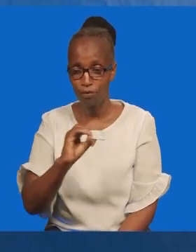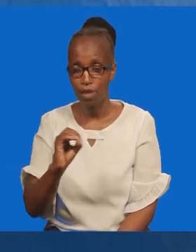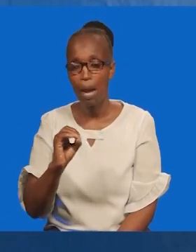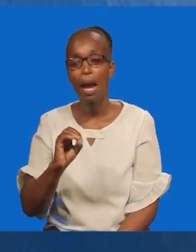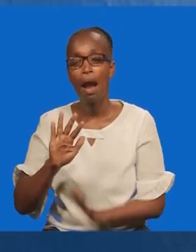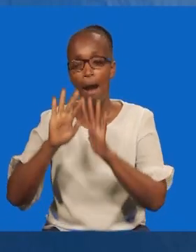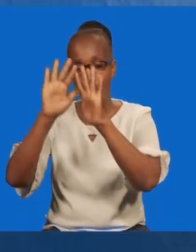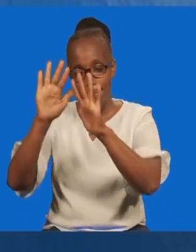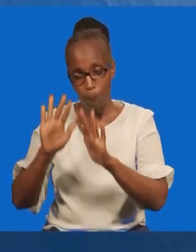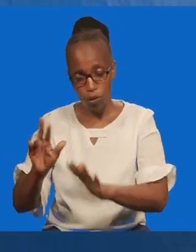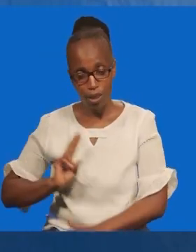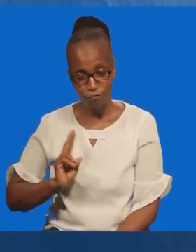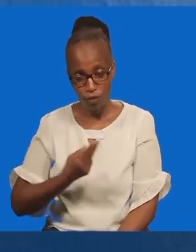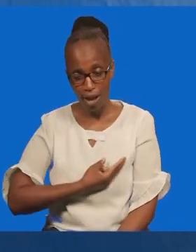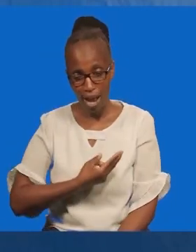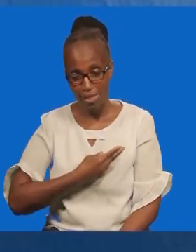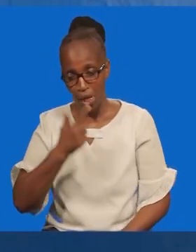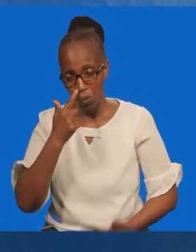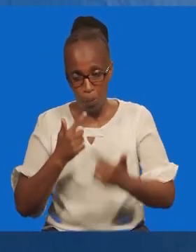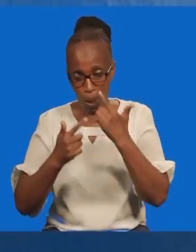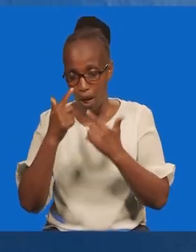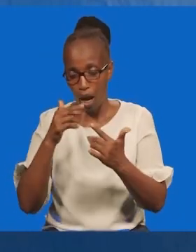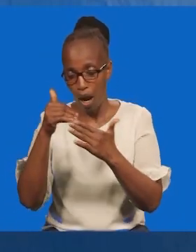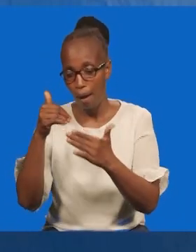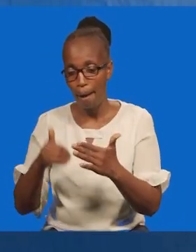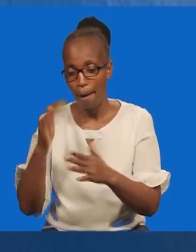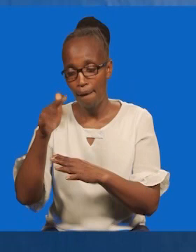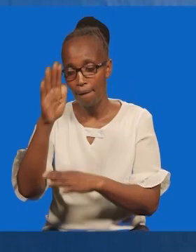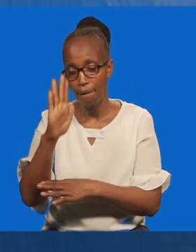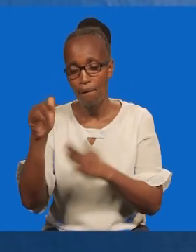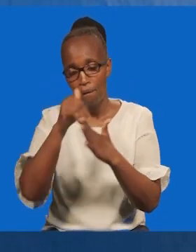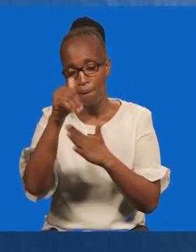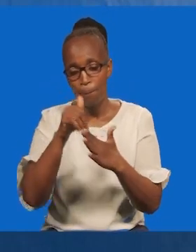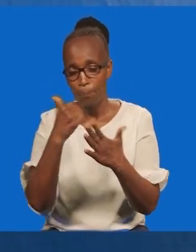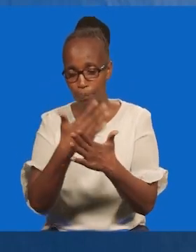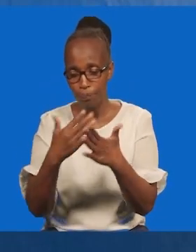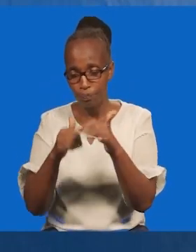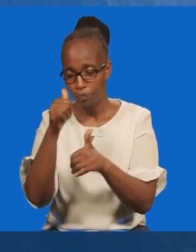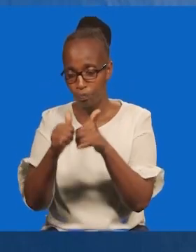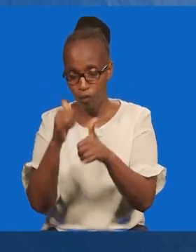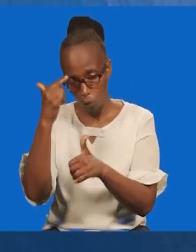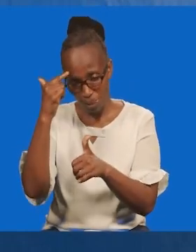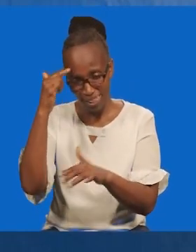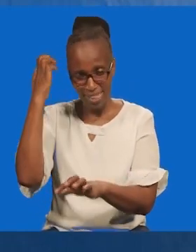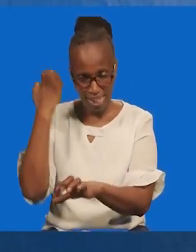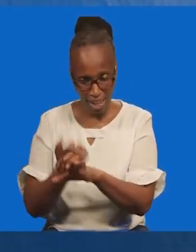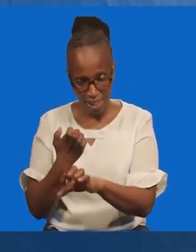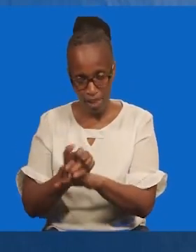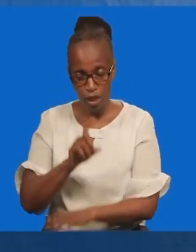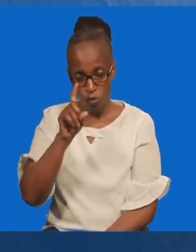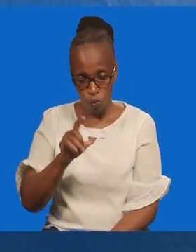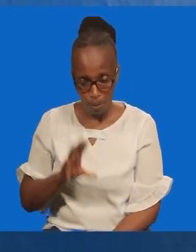Ni vizuri. Tuweze kumlilia mungu. Tuweze kumlilia mungu. Yala abadu naana ya natulemea.